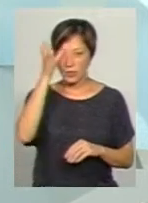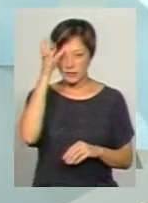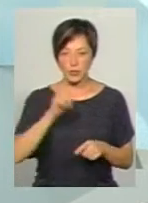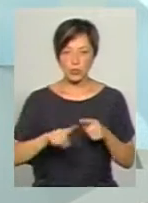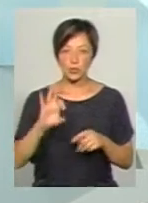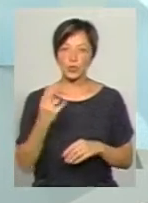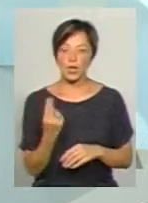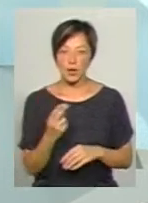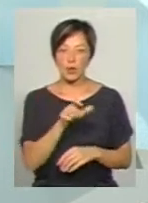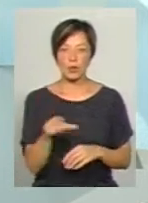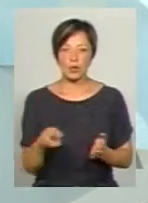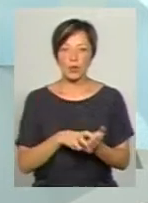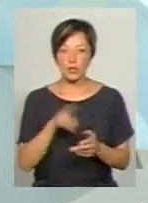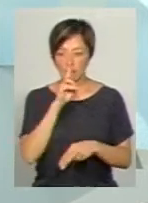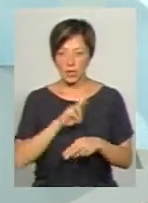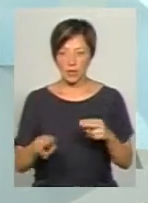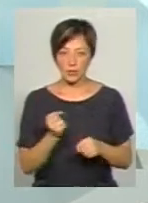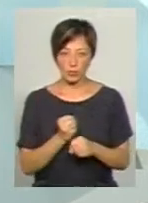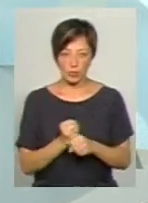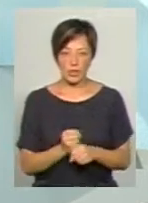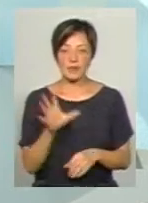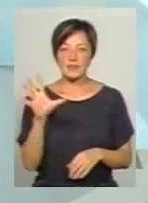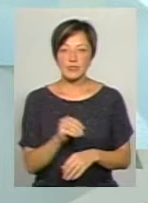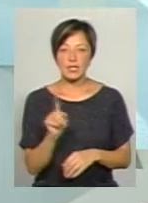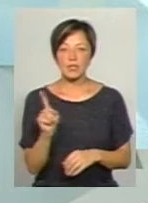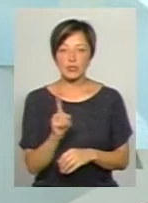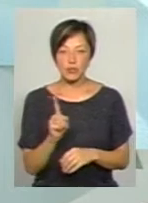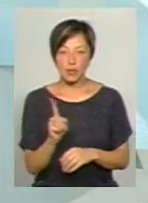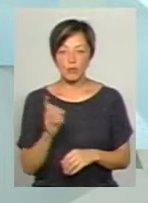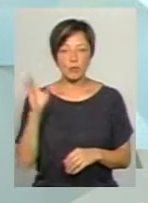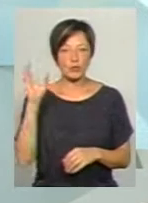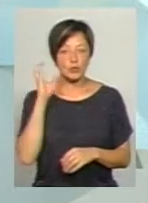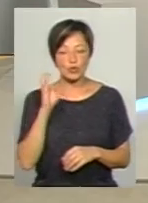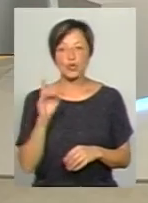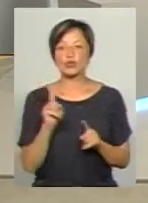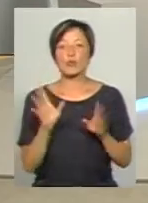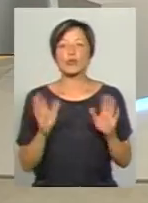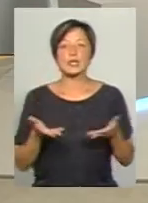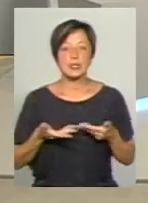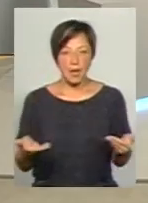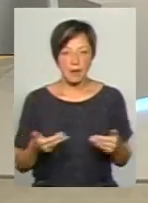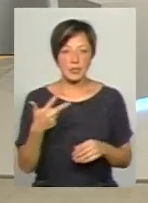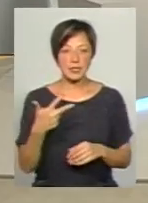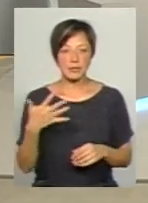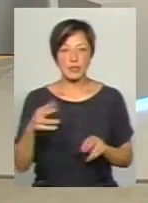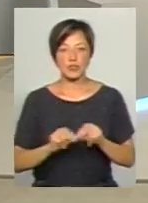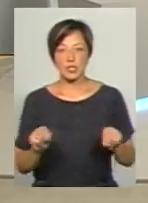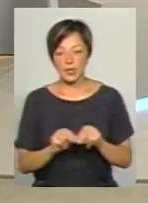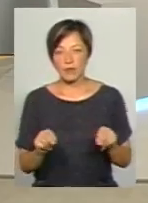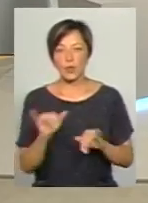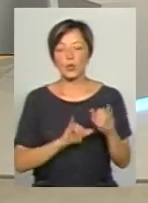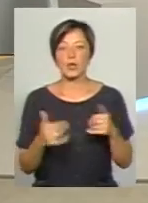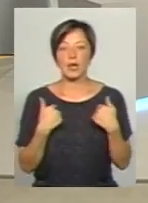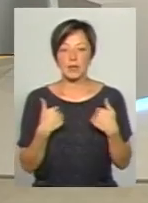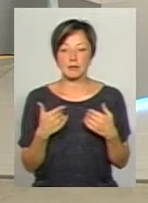скоріше соціальна, тому що люди бояться втратити роботу. Тобто все, що ми почули, що буде з нами, 35 вчителів, куди